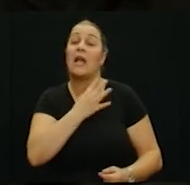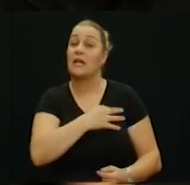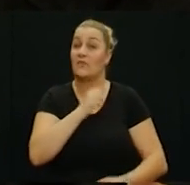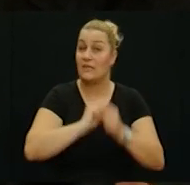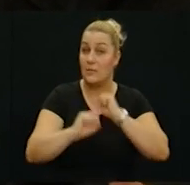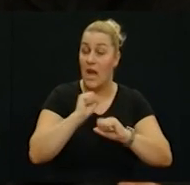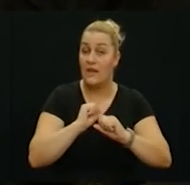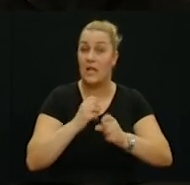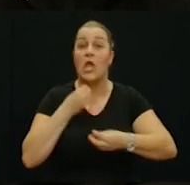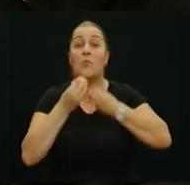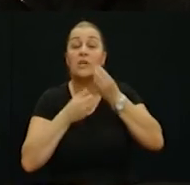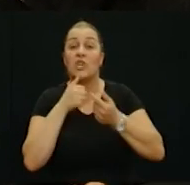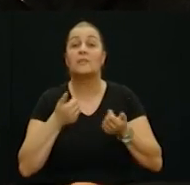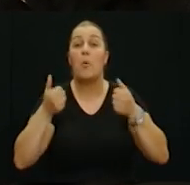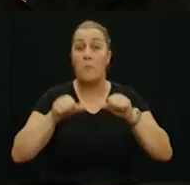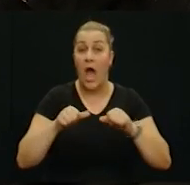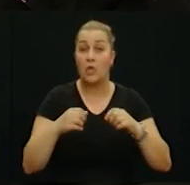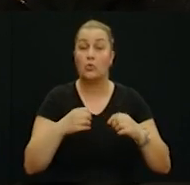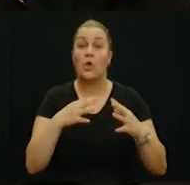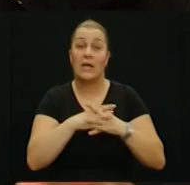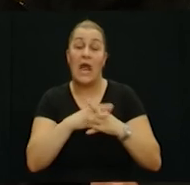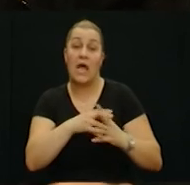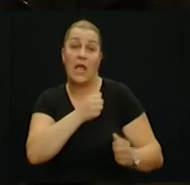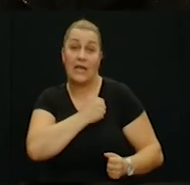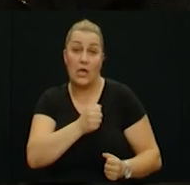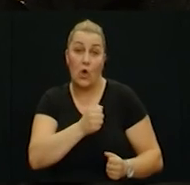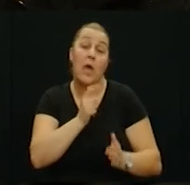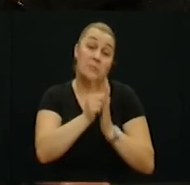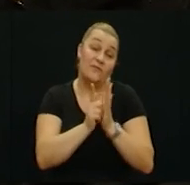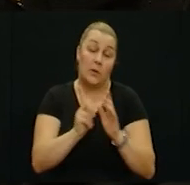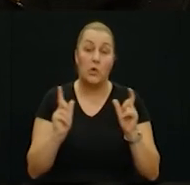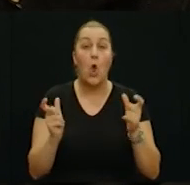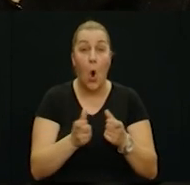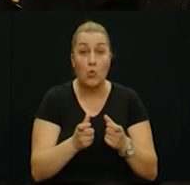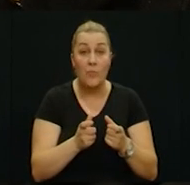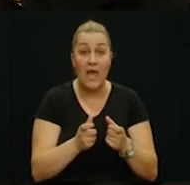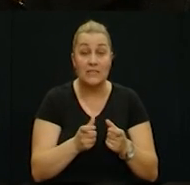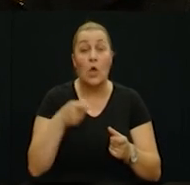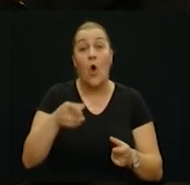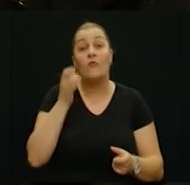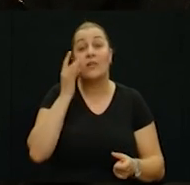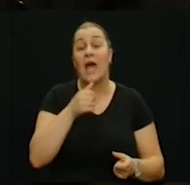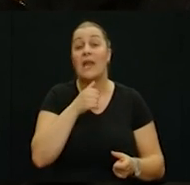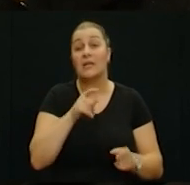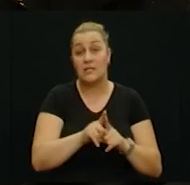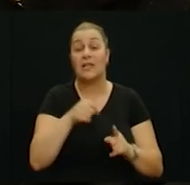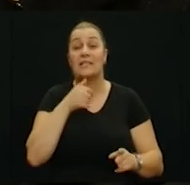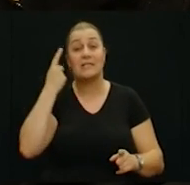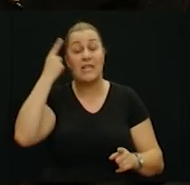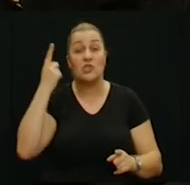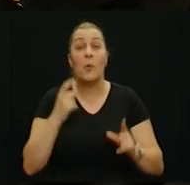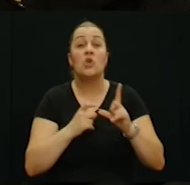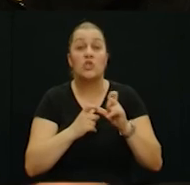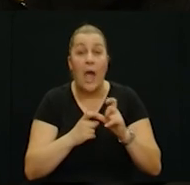branitelji pričali smo o padu gradu Heroja u privemenoj okupaciji jasno ovo su dane kad se sjećamo i škabrnje i